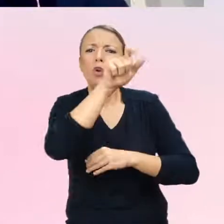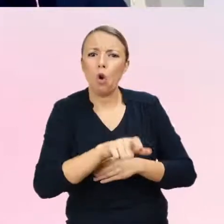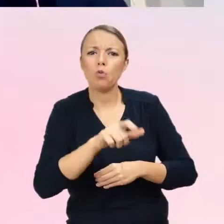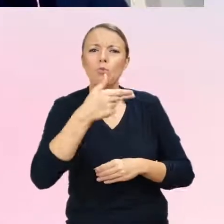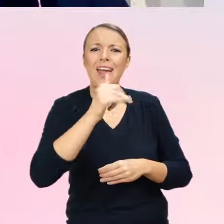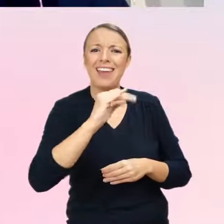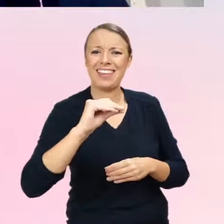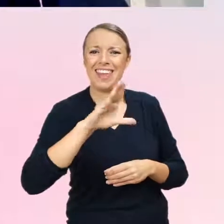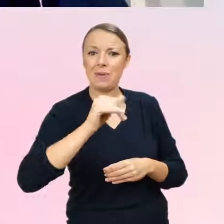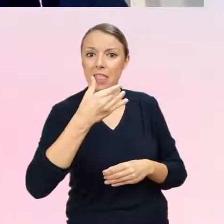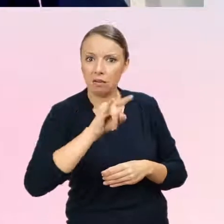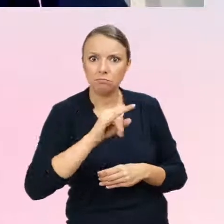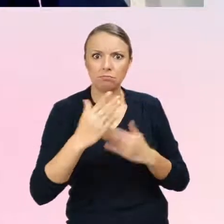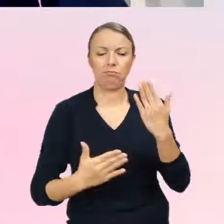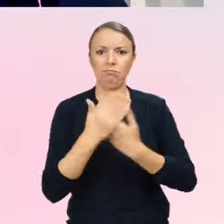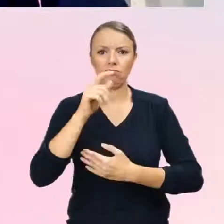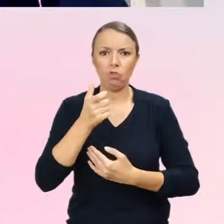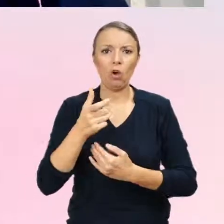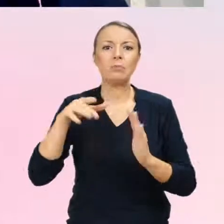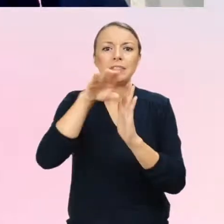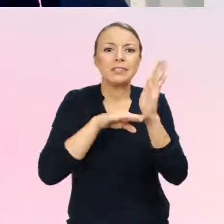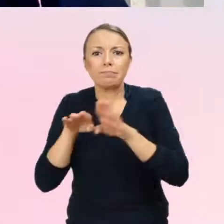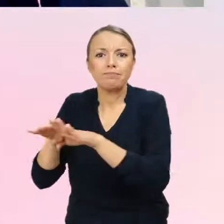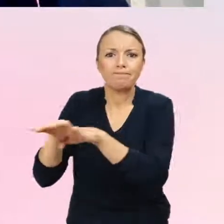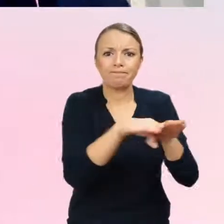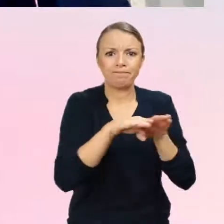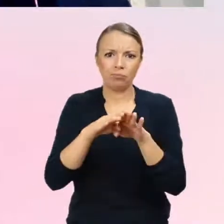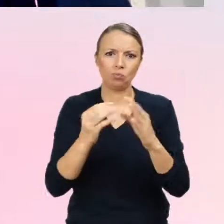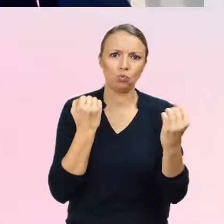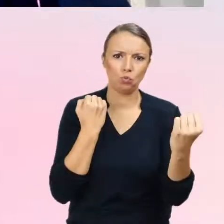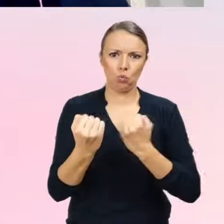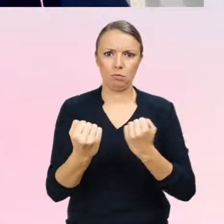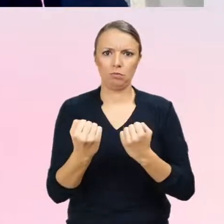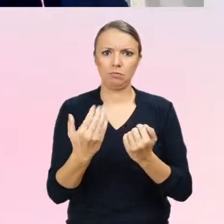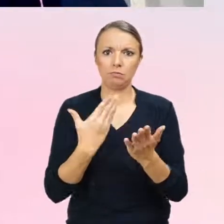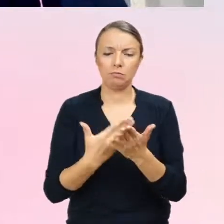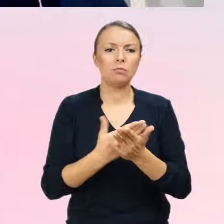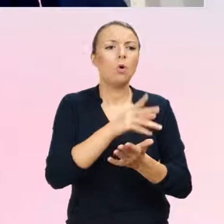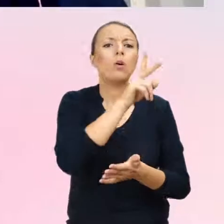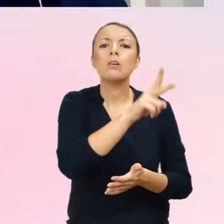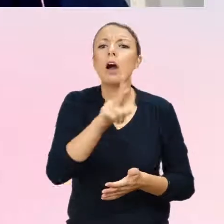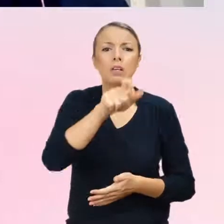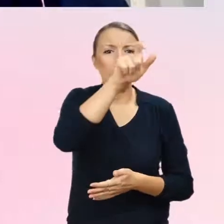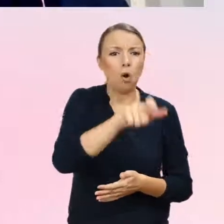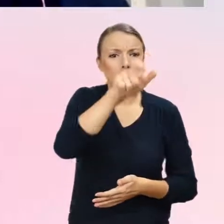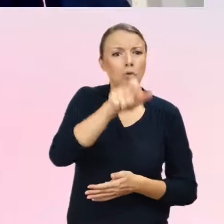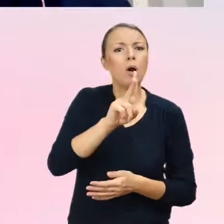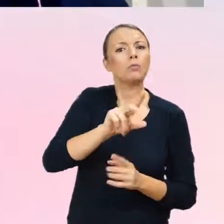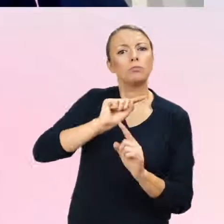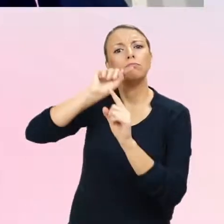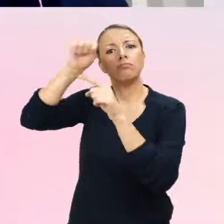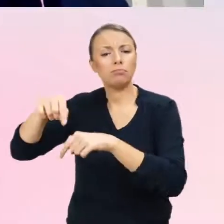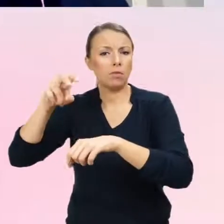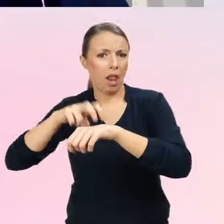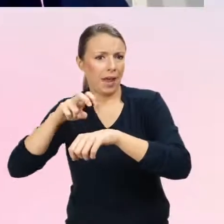te standardy są bardzo trudne do wytworzenia, bo każda z tych osób, która zjawia się w gabinecie, ona może